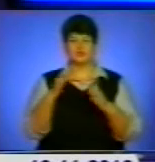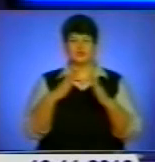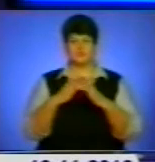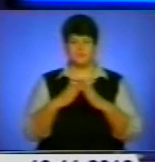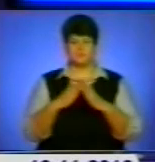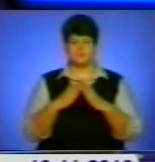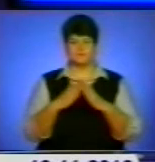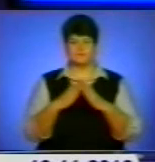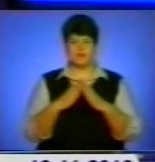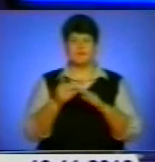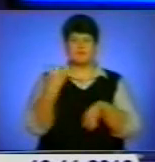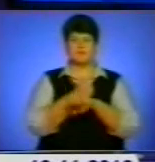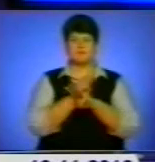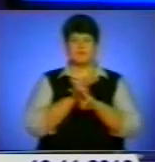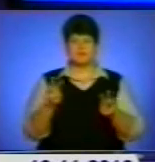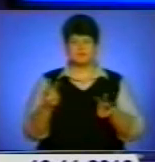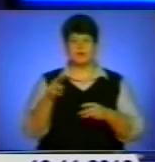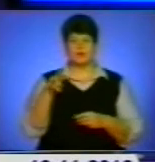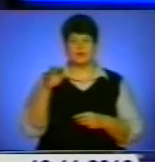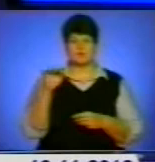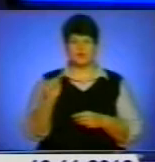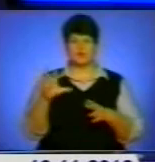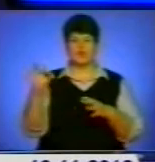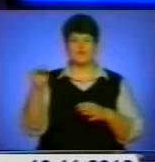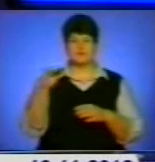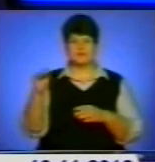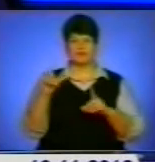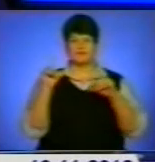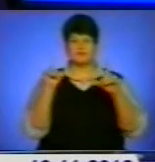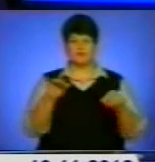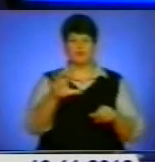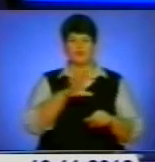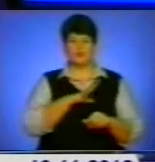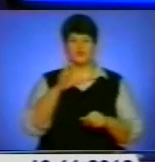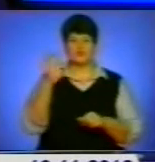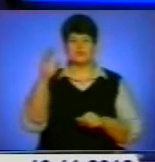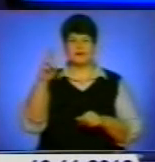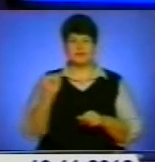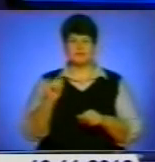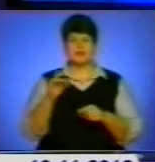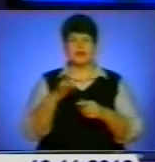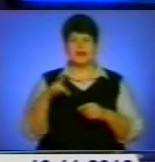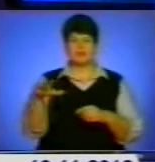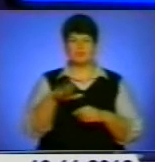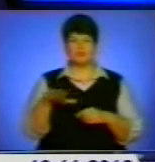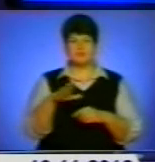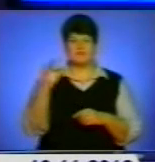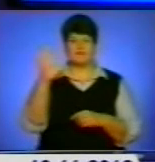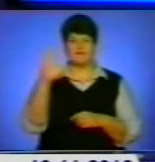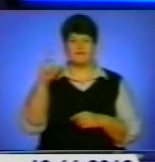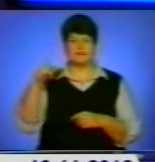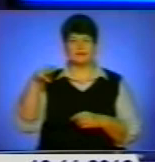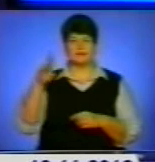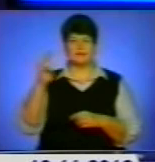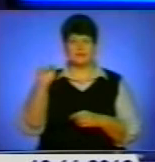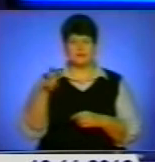Прем'єр-міністр України Микола Азаров з офіційним візитом перебував у Соціалістичній Республіці В'єтнам. Голова уряду взяв участь